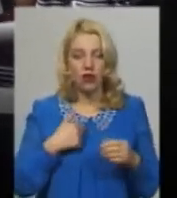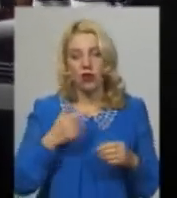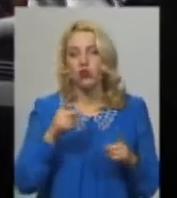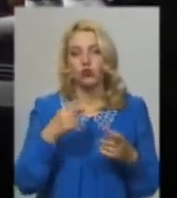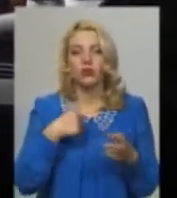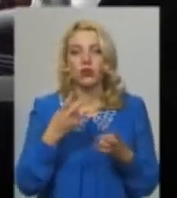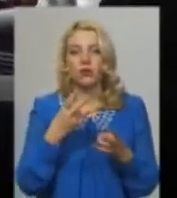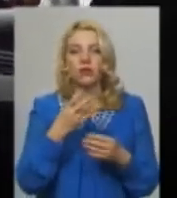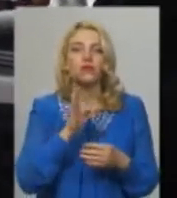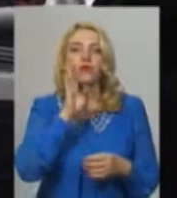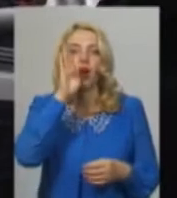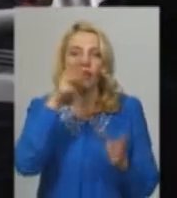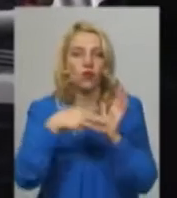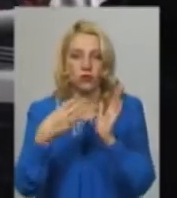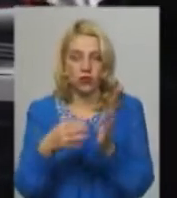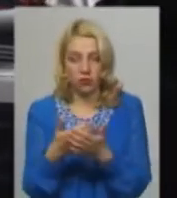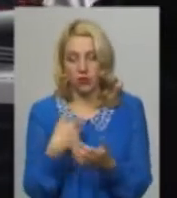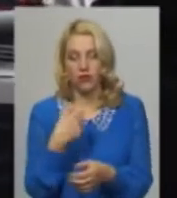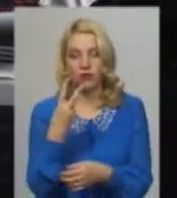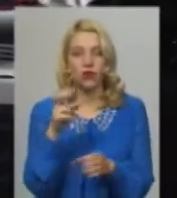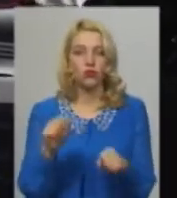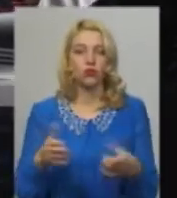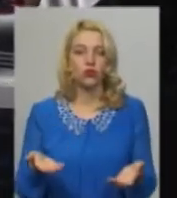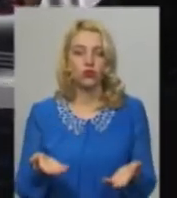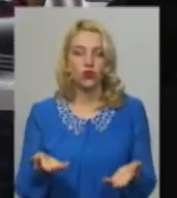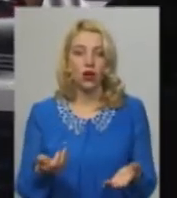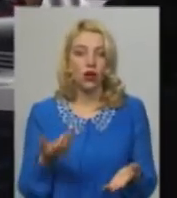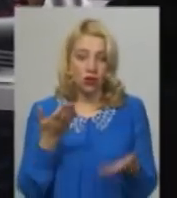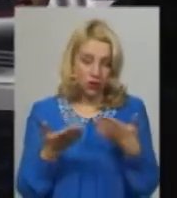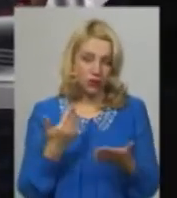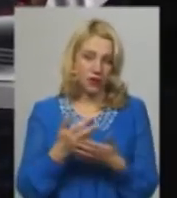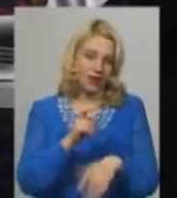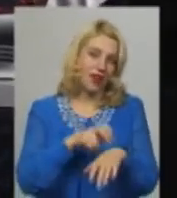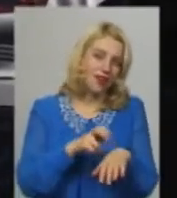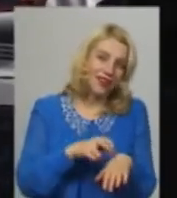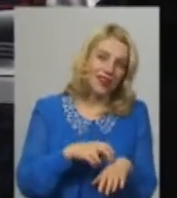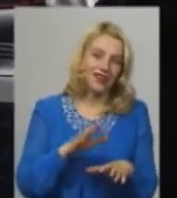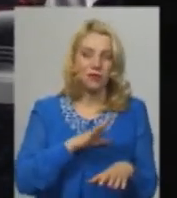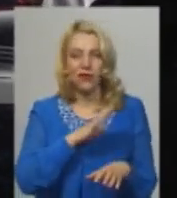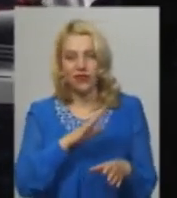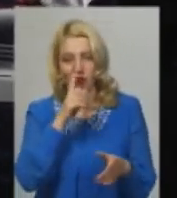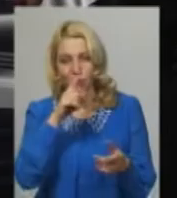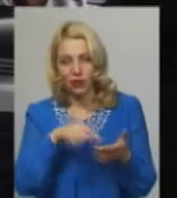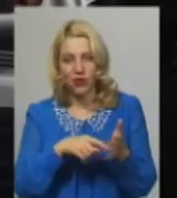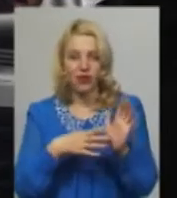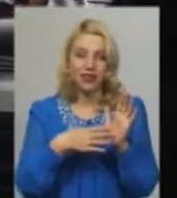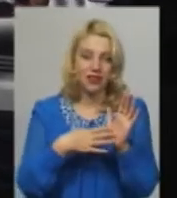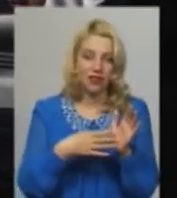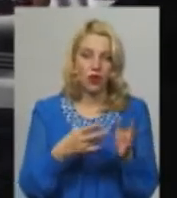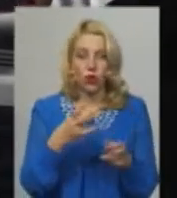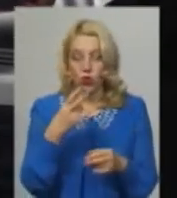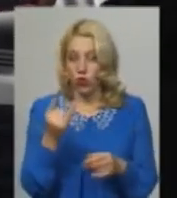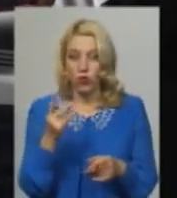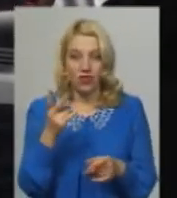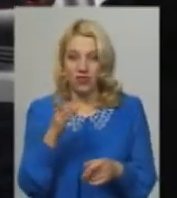12 поїхати, якщо має необхідність якась, якщо до лікаря десь буває, на 9 можна. Це